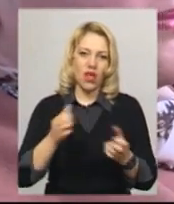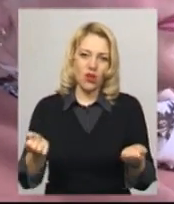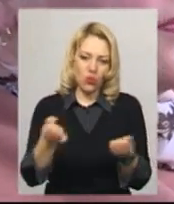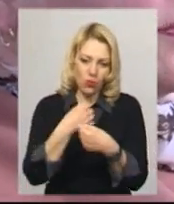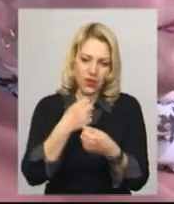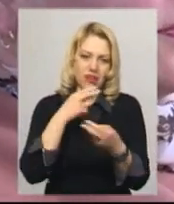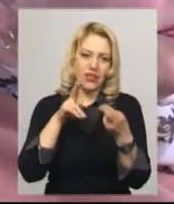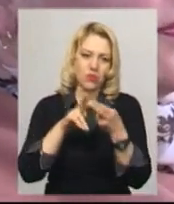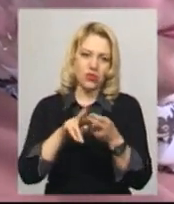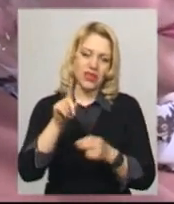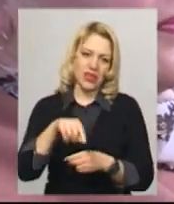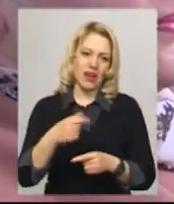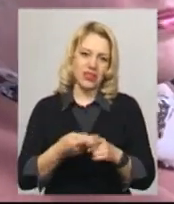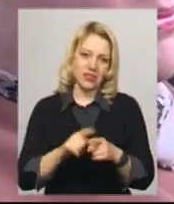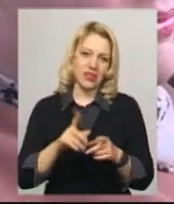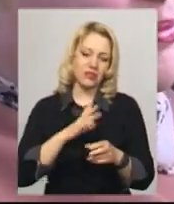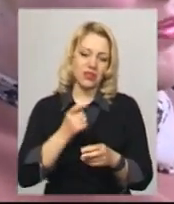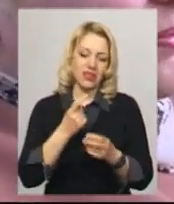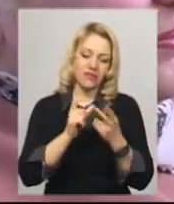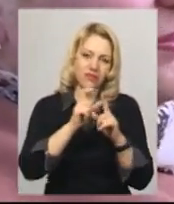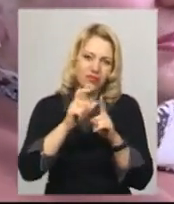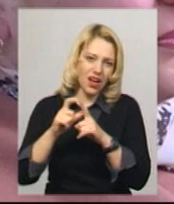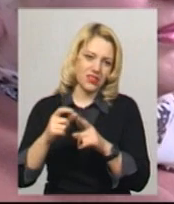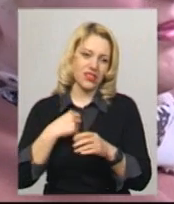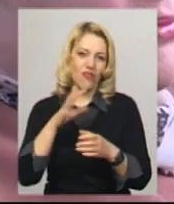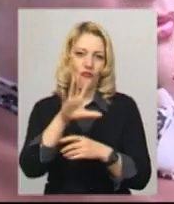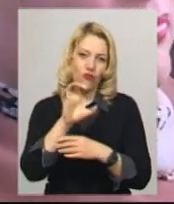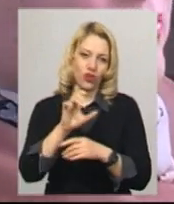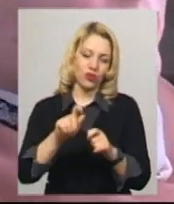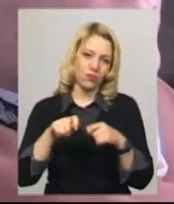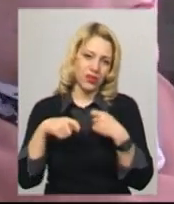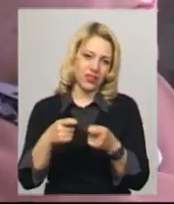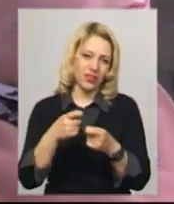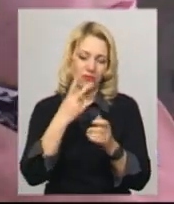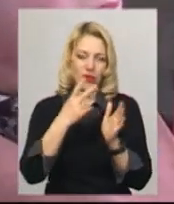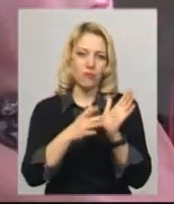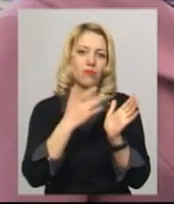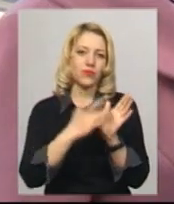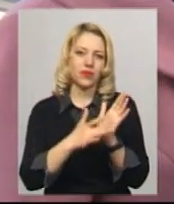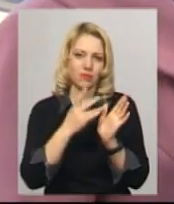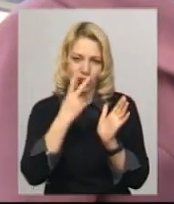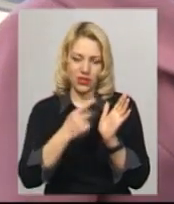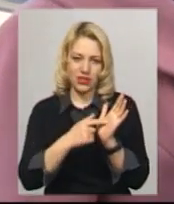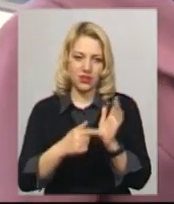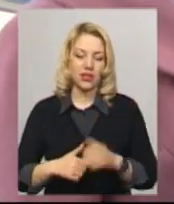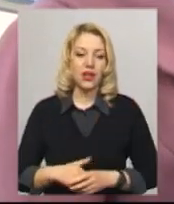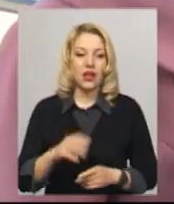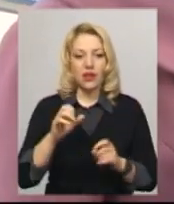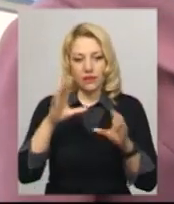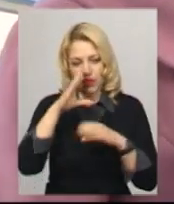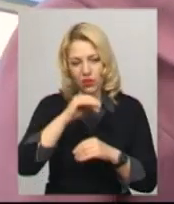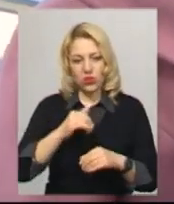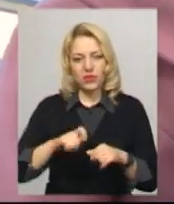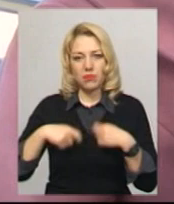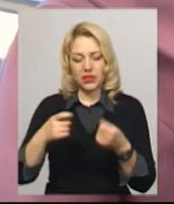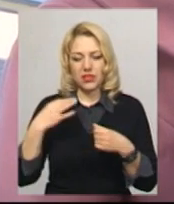поцілувати навіть. Ну, там декілька разів, звичайно, фотографії змогла деякі з телефону йому показати. Розповідають, що вдалося передати